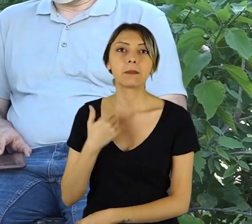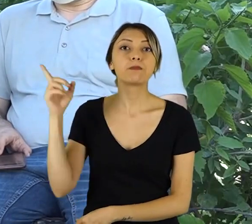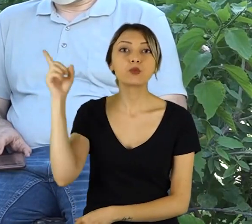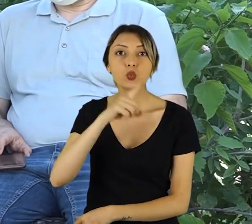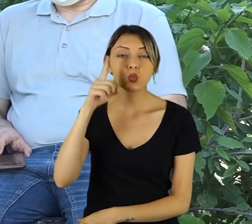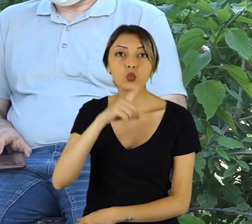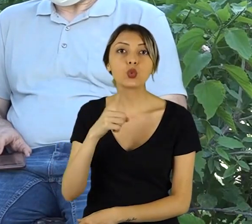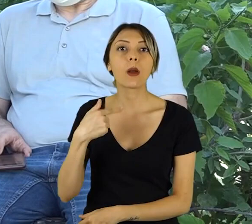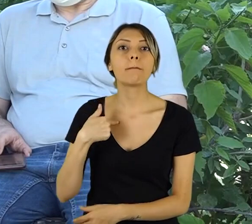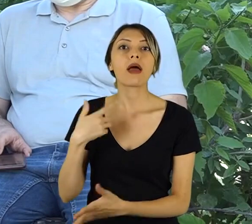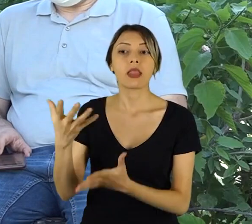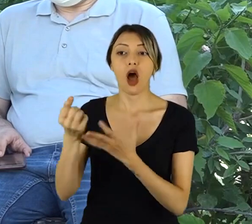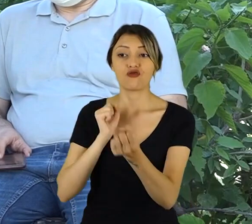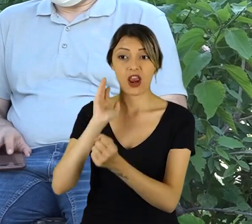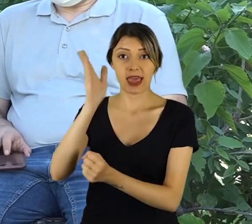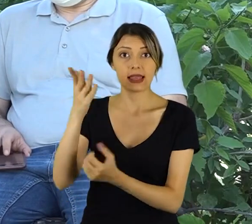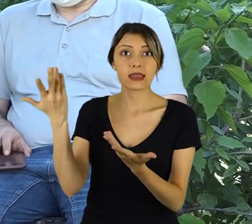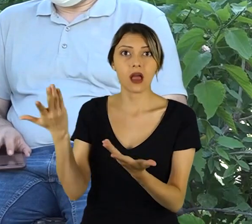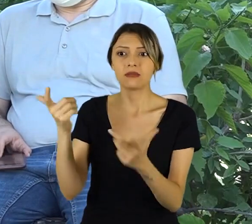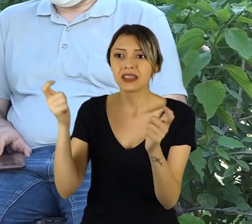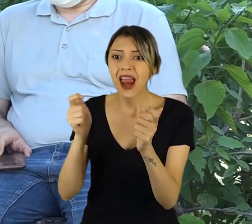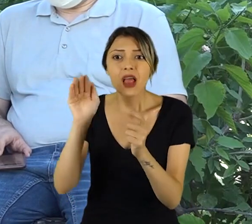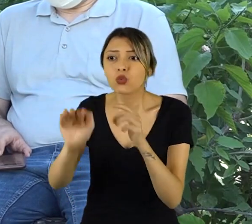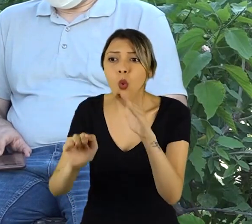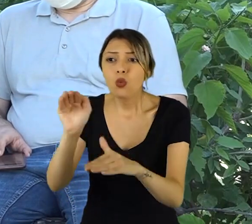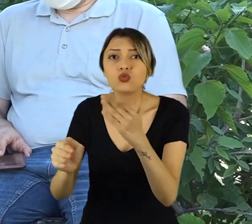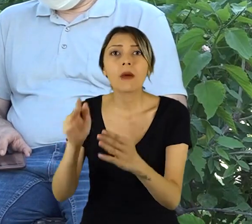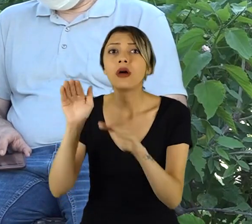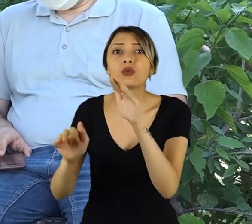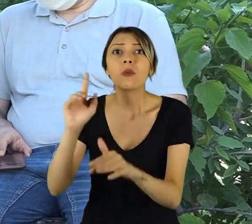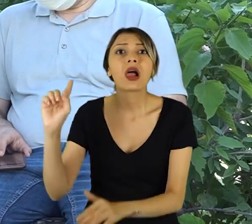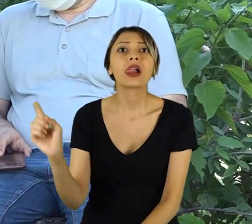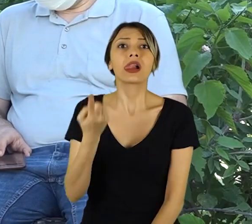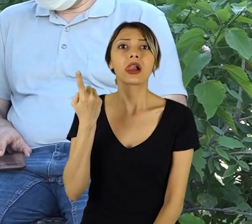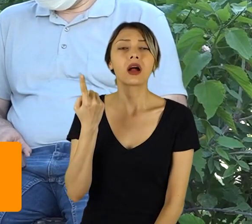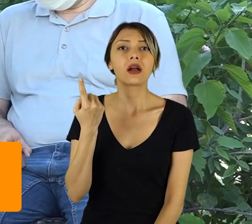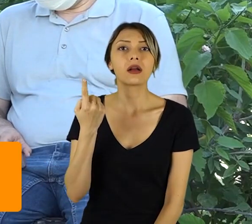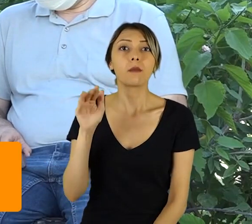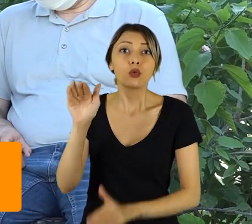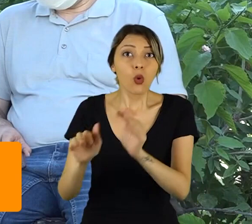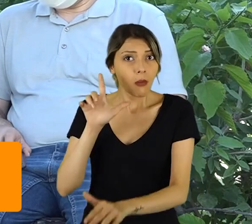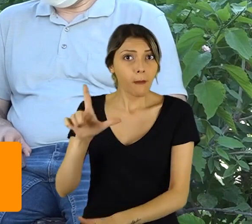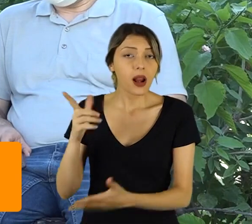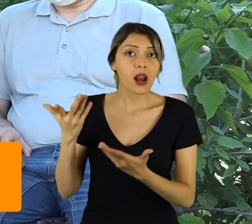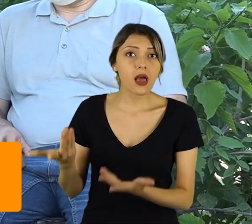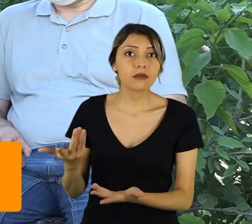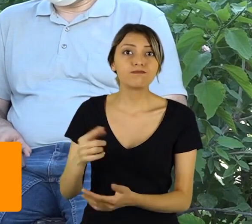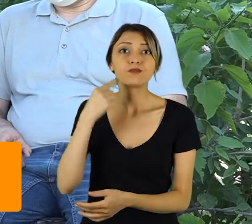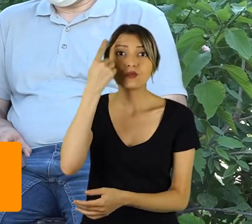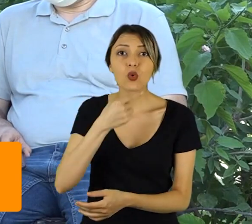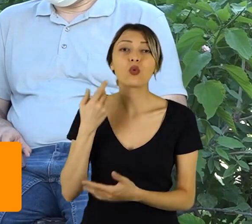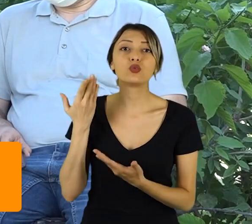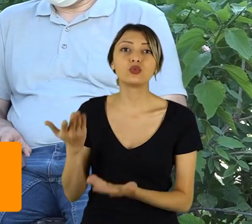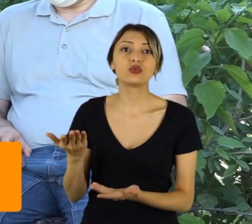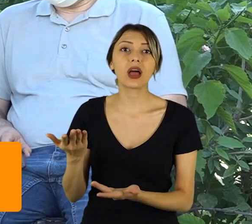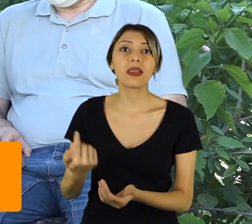Çünkü markete gitsen nereye dokunacaksın, ne yapacaksın? Dokunmadan alamıyorsun yani. Hissetmeden